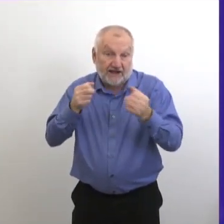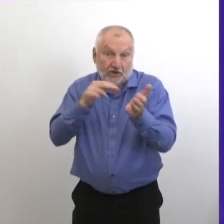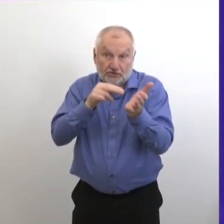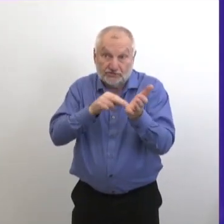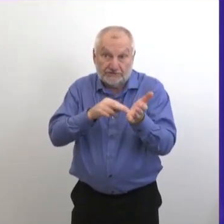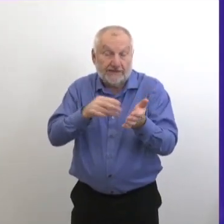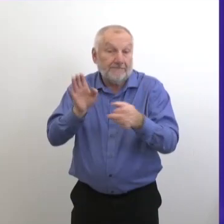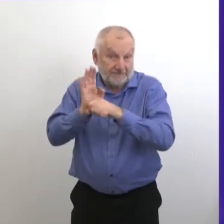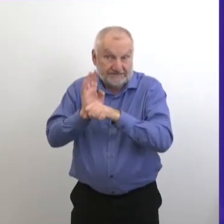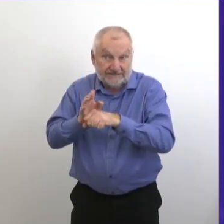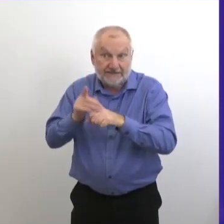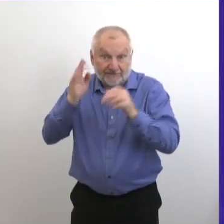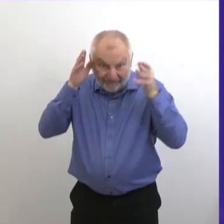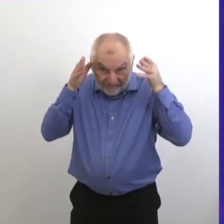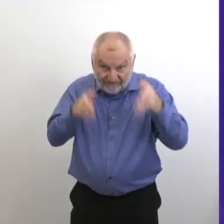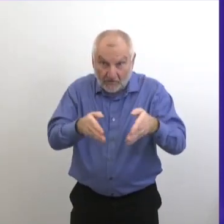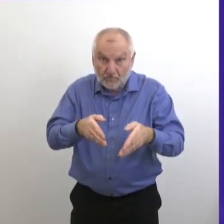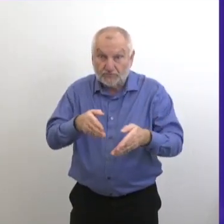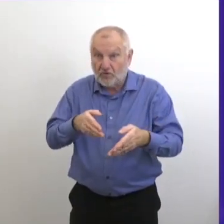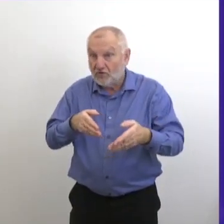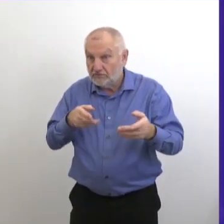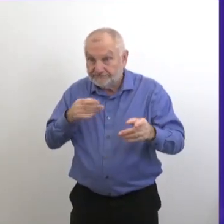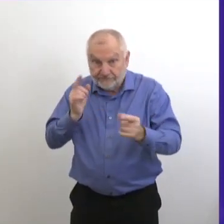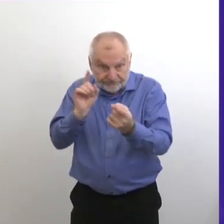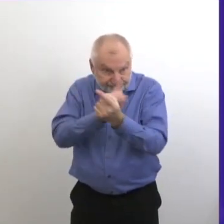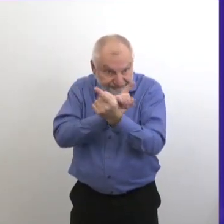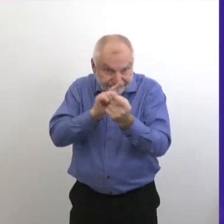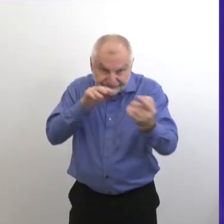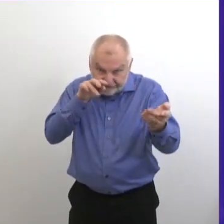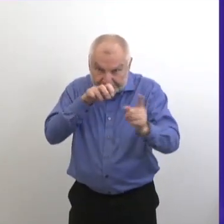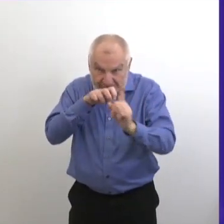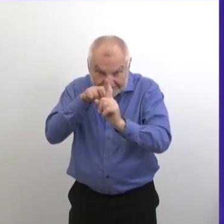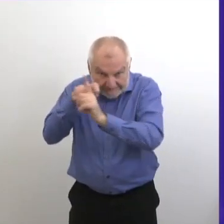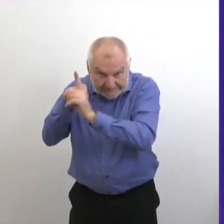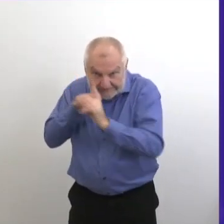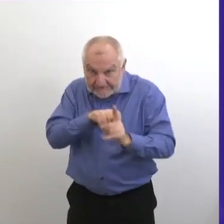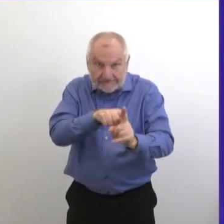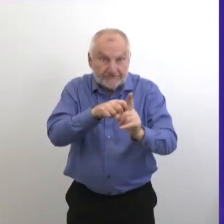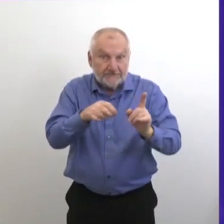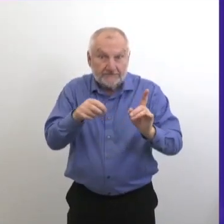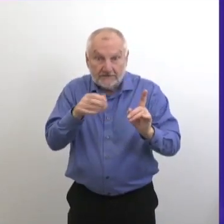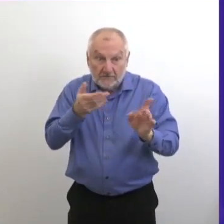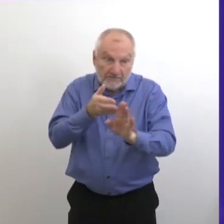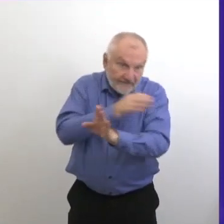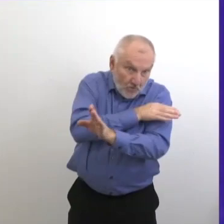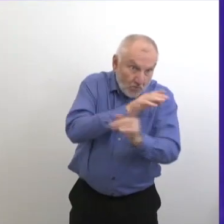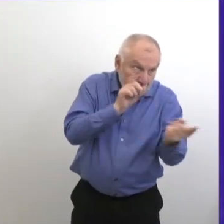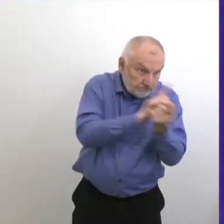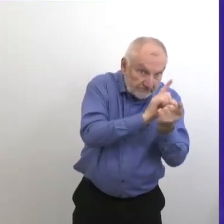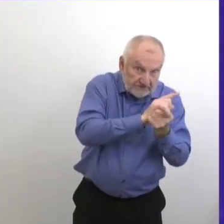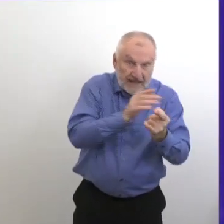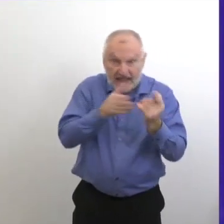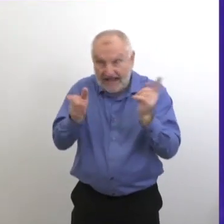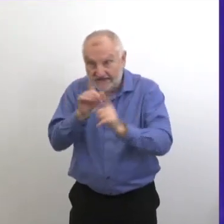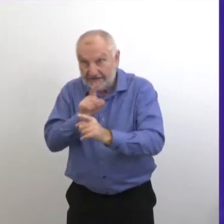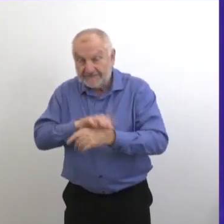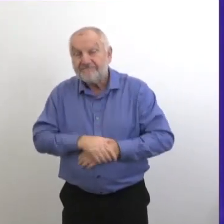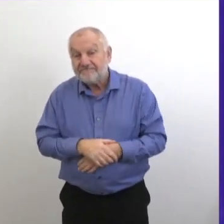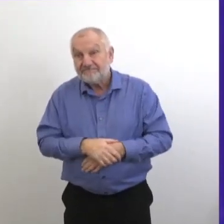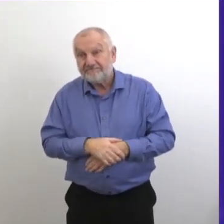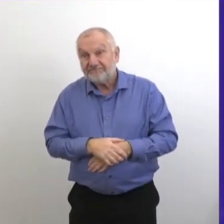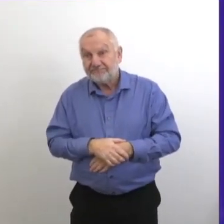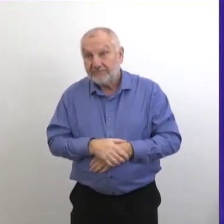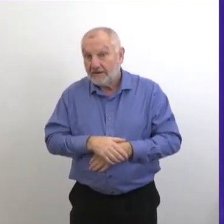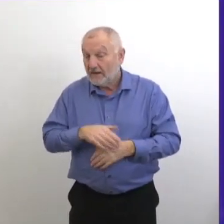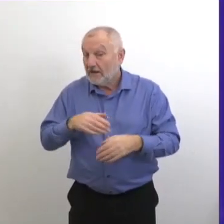recherche des contacts Il y a d'autres choses que nos infirmières de santé publique sont de véritables